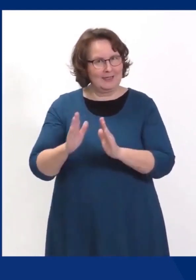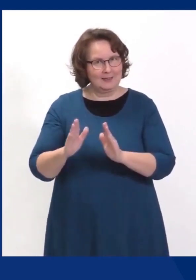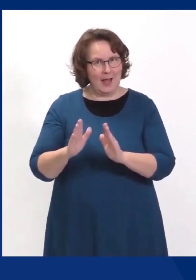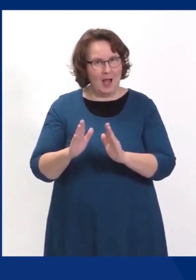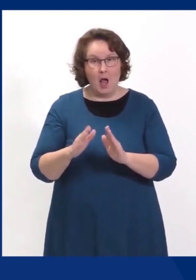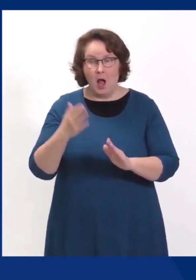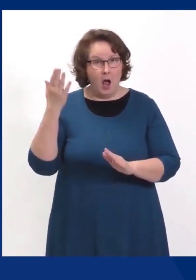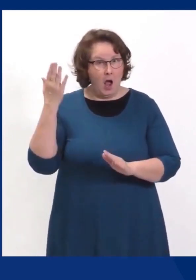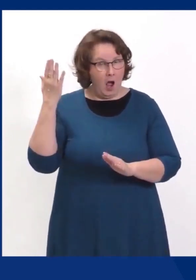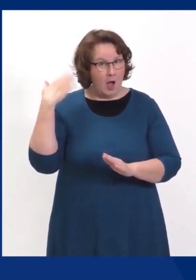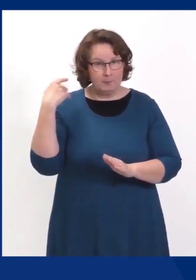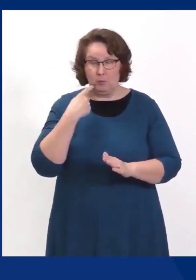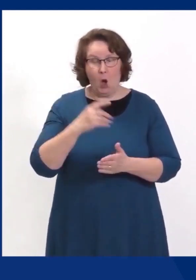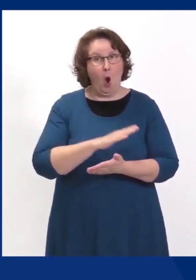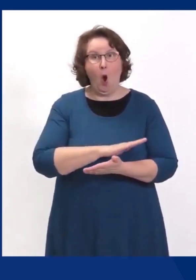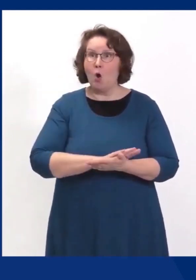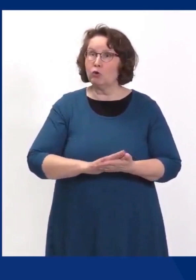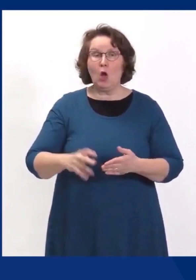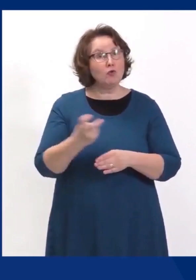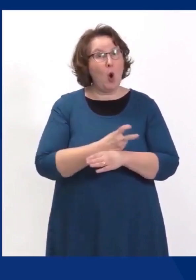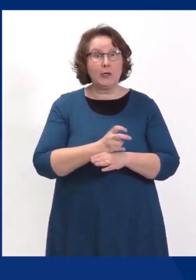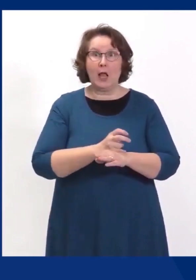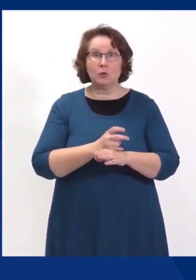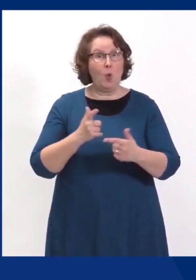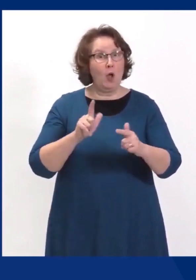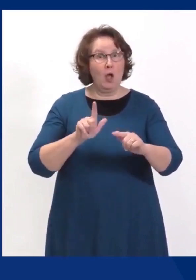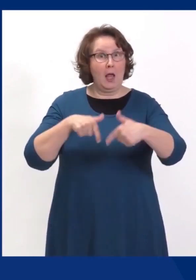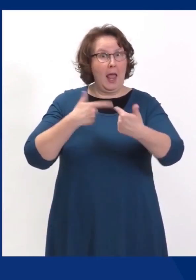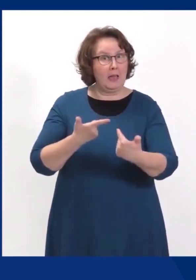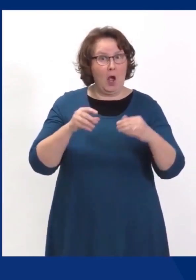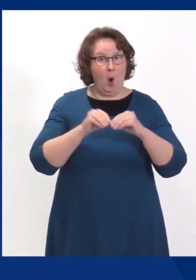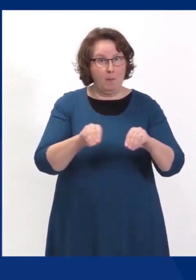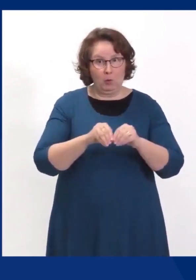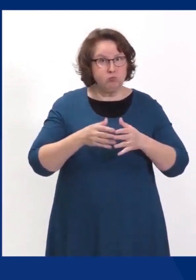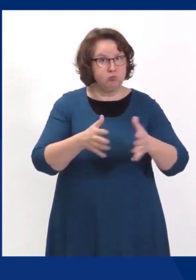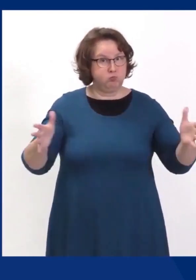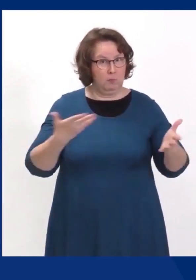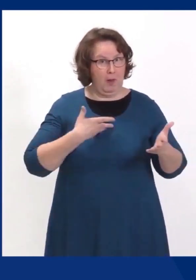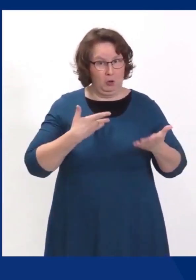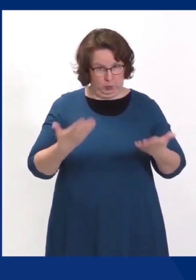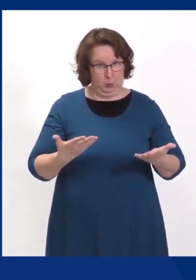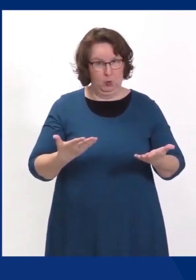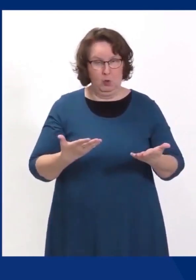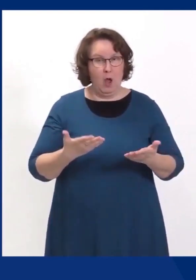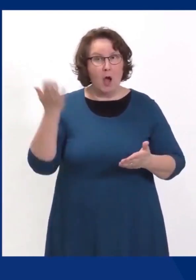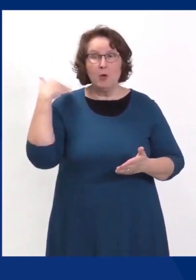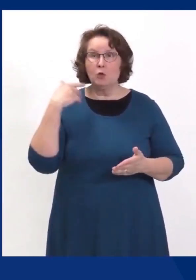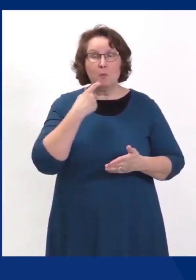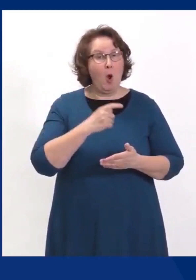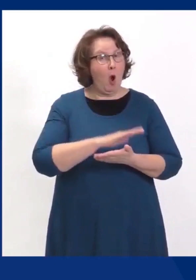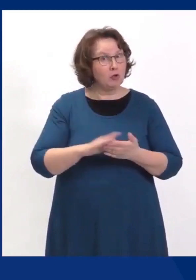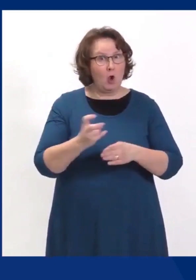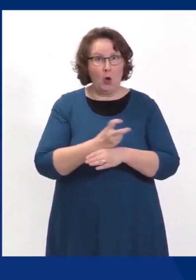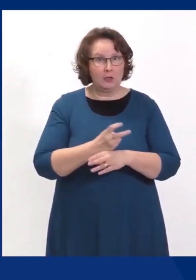koskaan aikaisemmin Suomessa edes kokeiltu etäopetusta siinä laajuudessa kuin mitä nyt on tehty. Tämän kevään